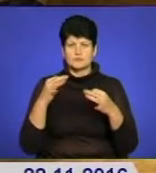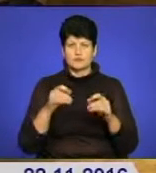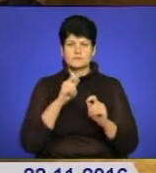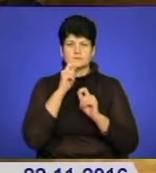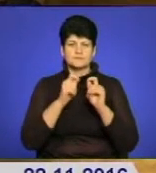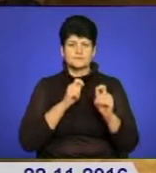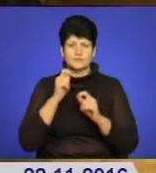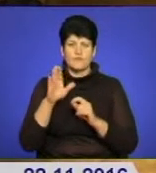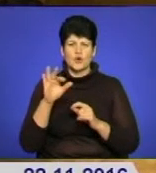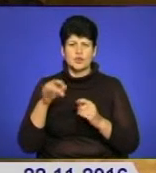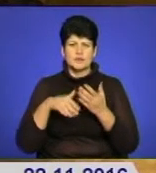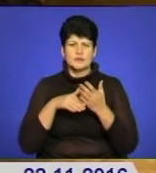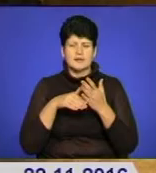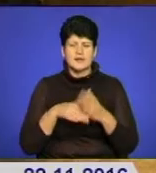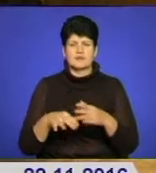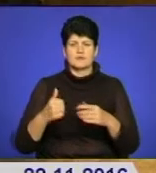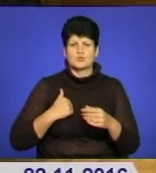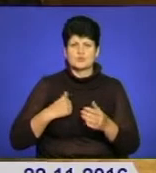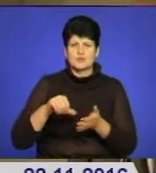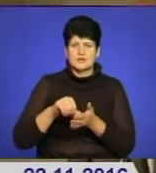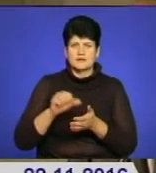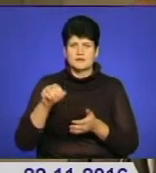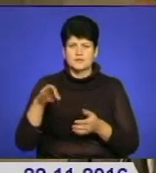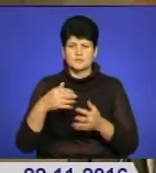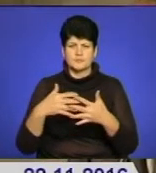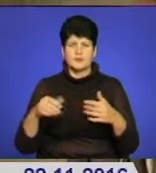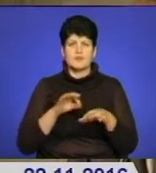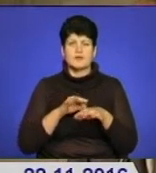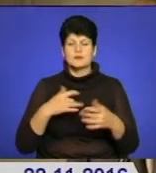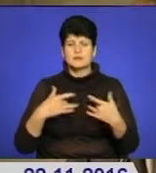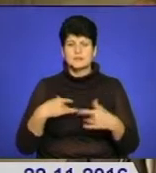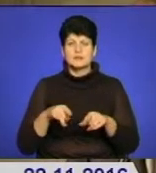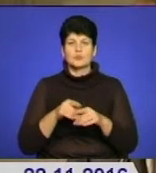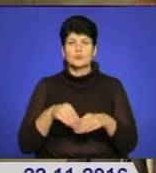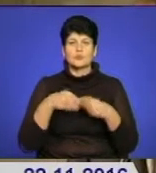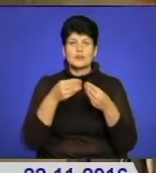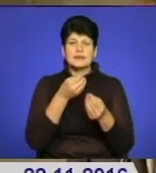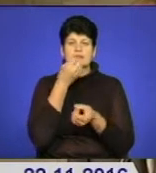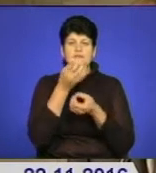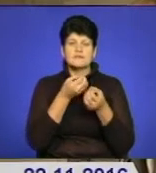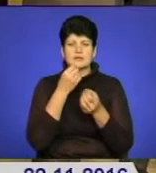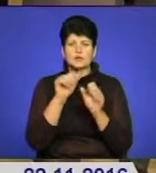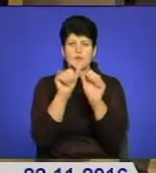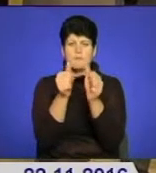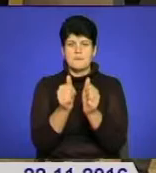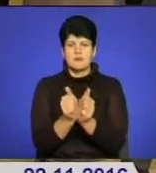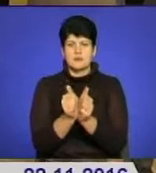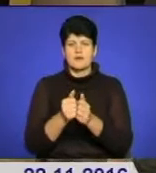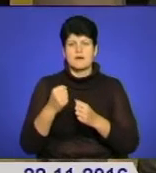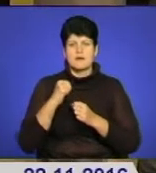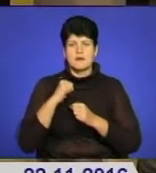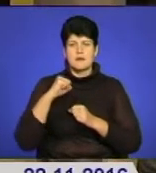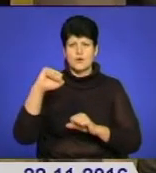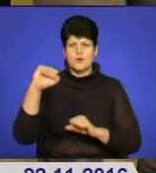АТО, волонтерів та провели тематичний концерт. Також учасники заходу поклали квіти до пам'ятника героям Небесної Сотні.